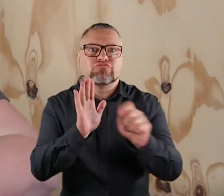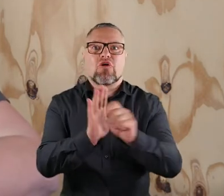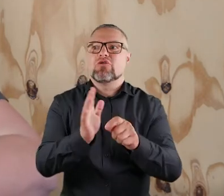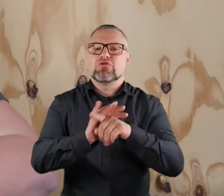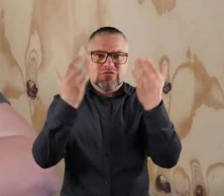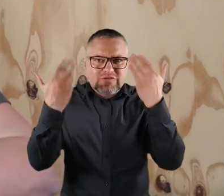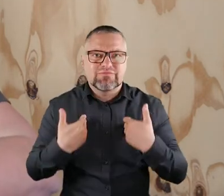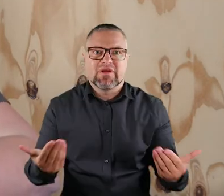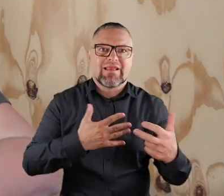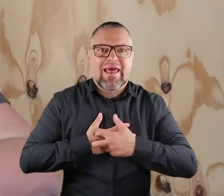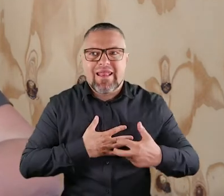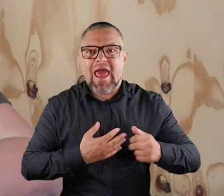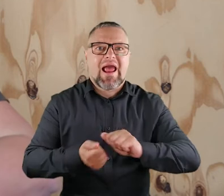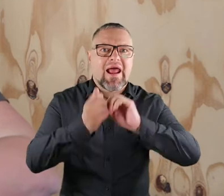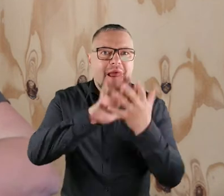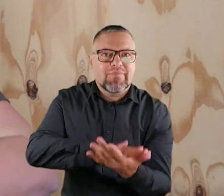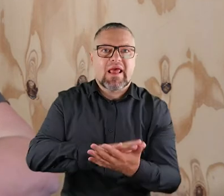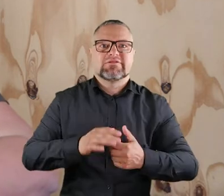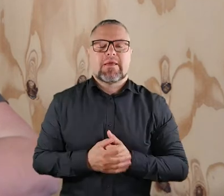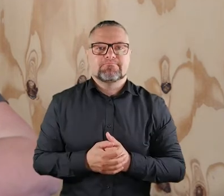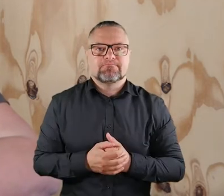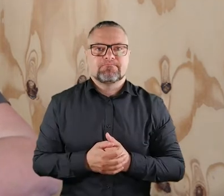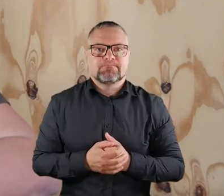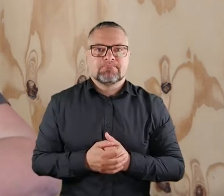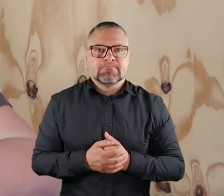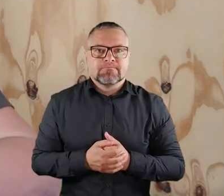jazdu do placów agmatycznych, do lekarzy, do rehabilitantów.